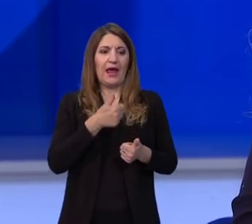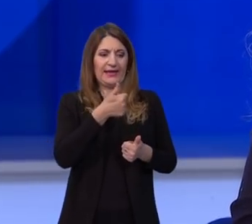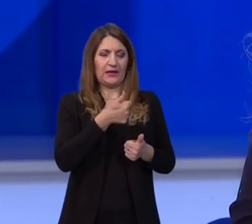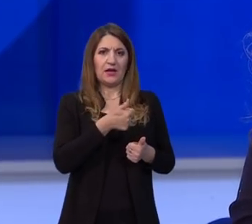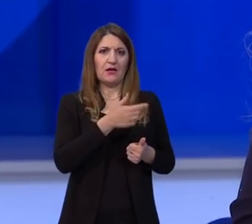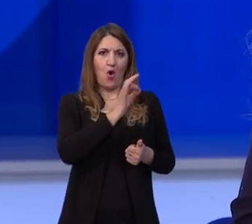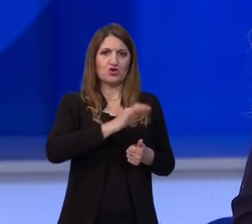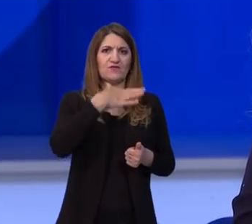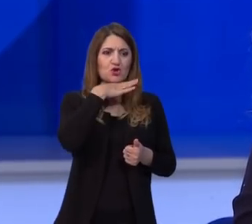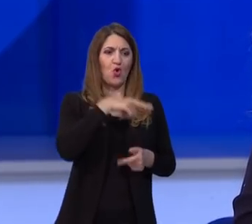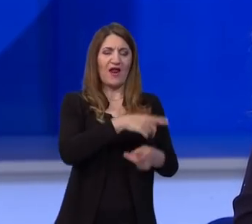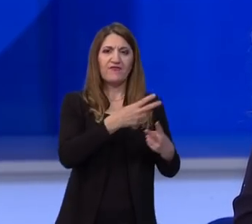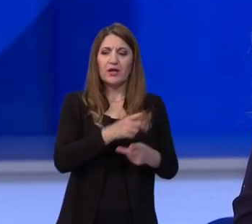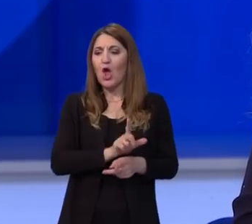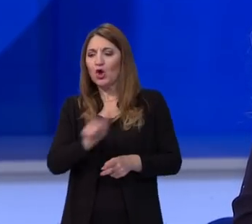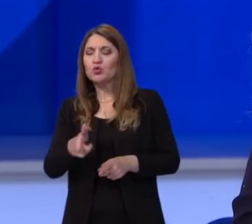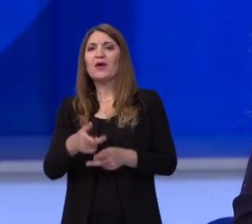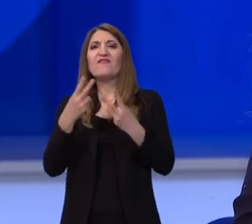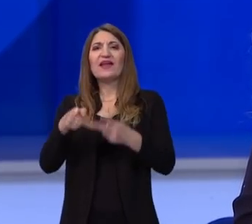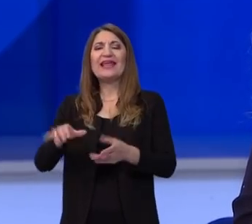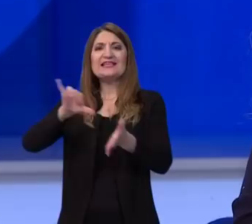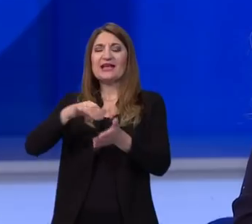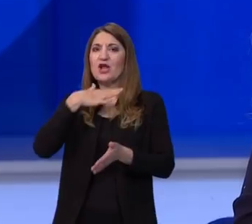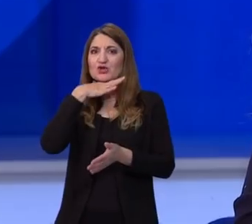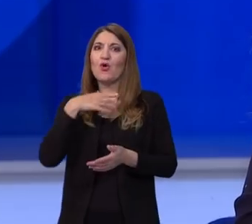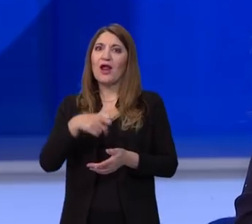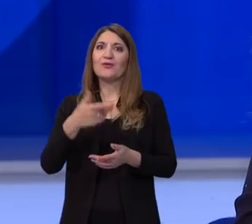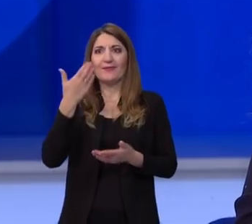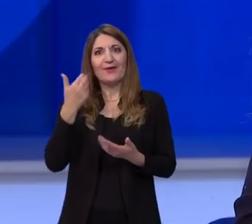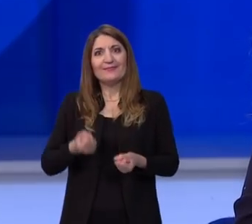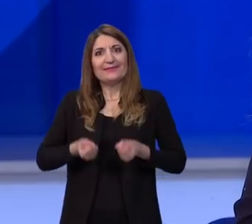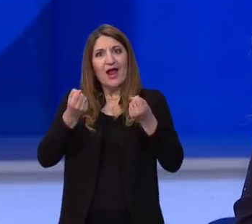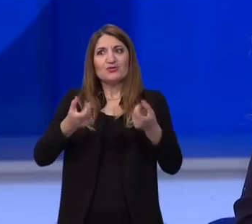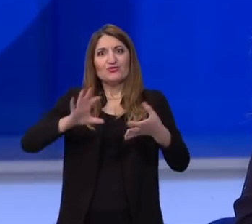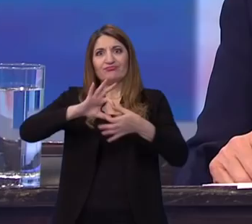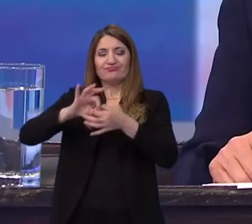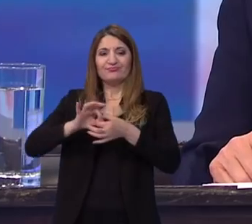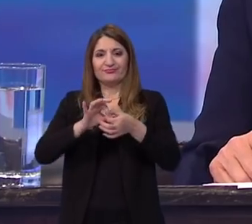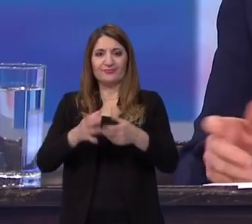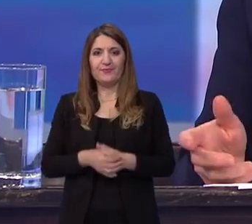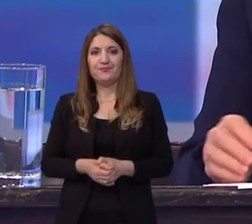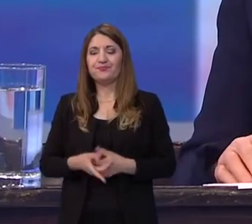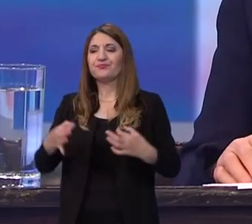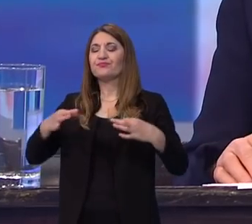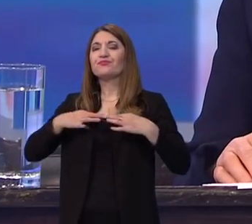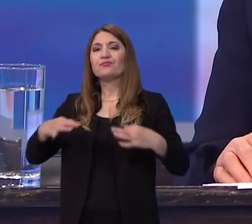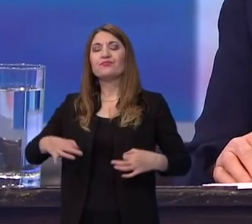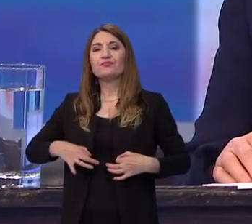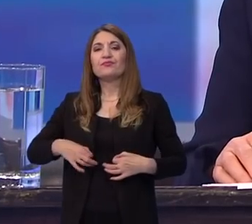se donese za osnovne škole, drugi pak za srednje. Dakle, to je bilo poprilično zahtjevno kombinirati. Profesore Nemčiću,